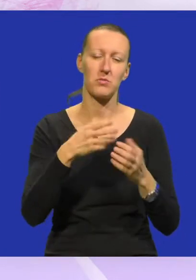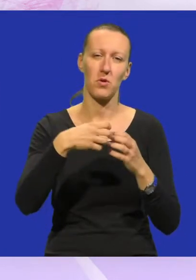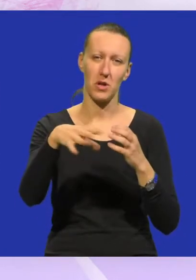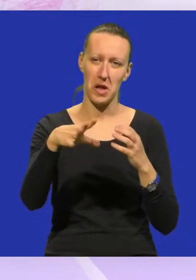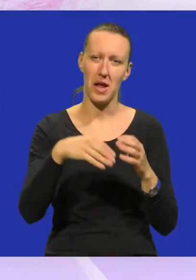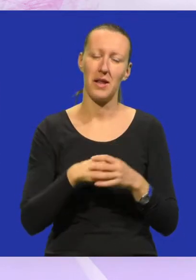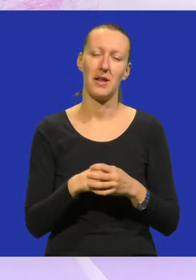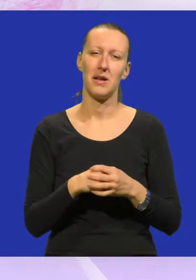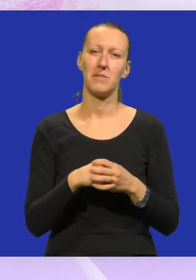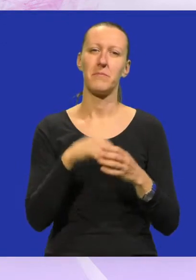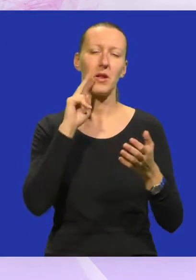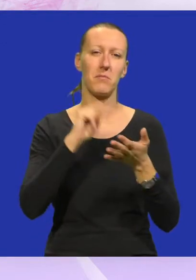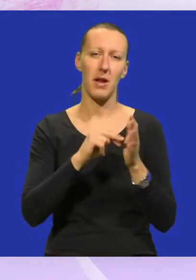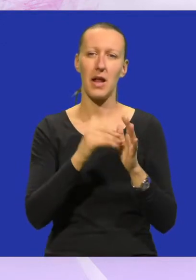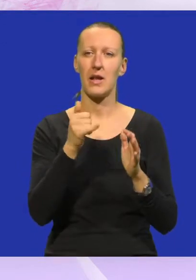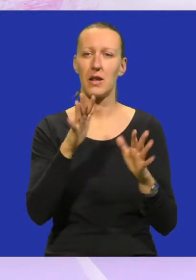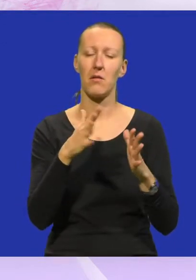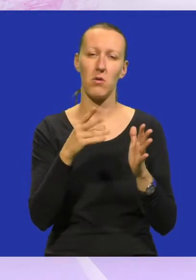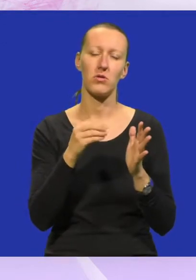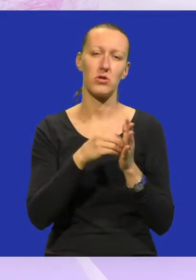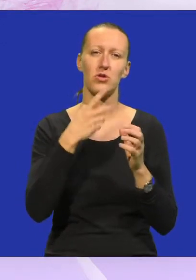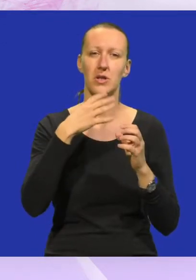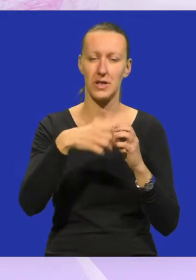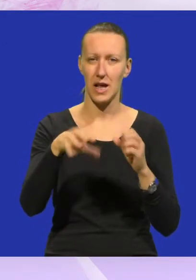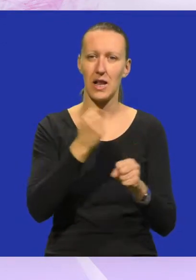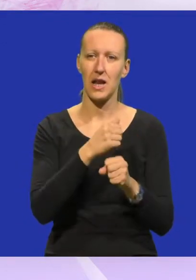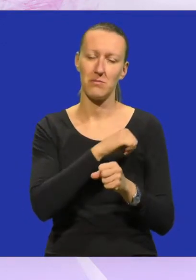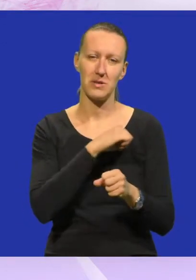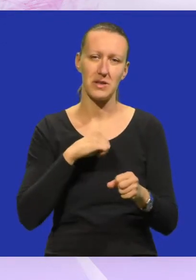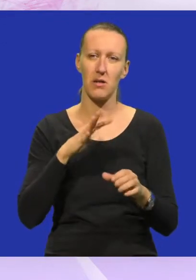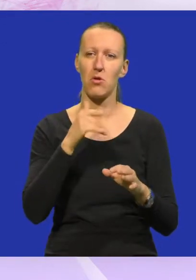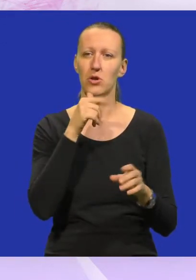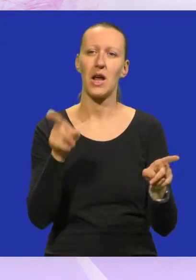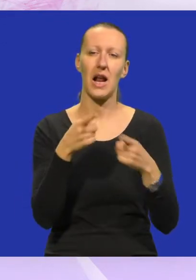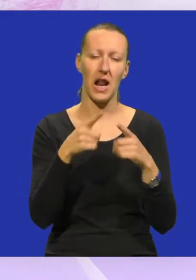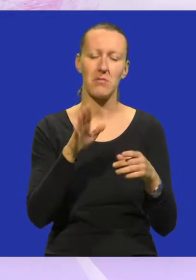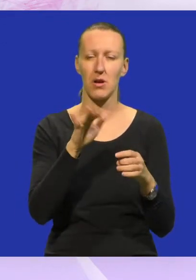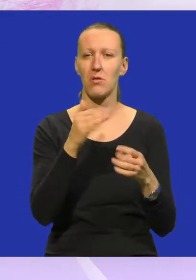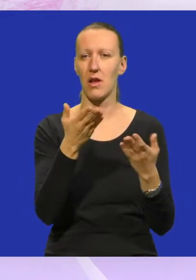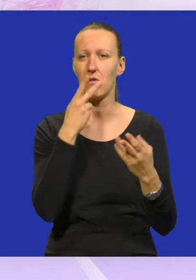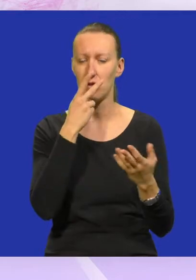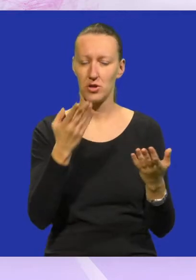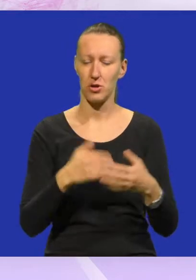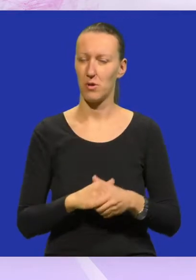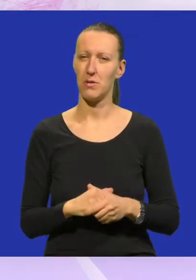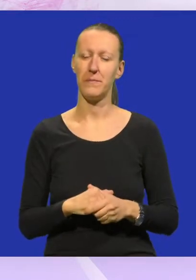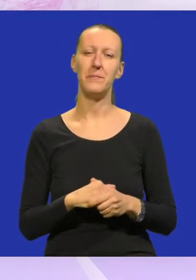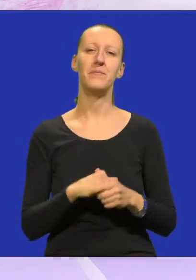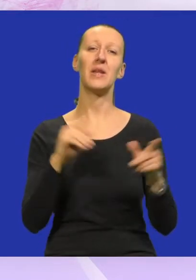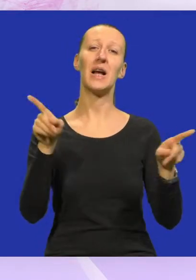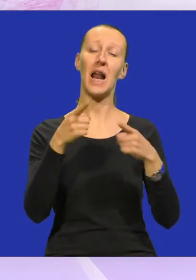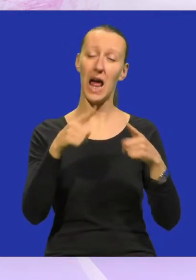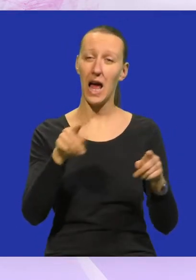dalje. Planovi jesu da možda isto i dalje radim sam, možda čak i glazbu, tako da, eto, vidjet ćemo. Znači